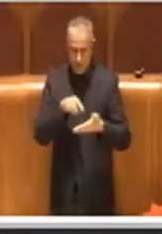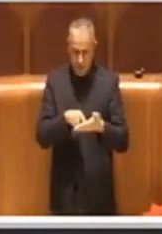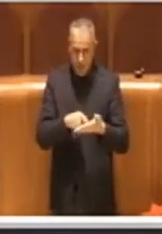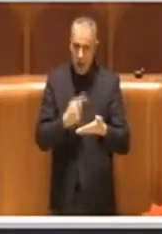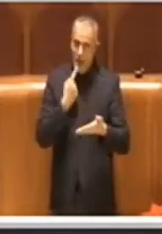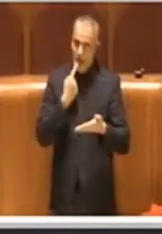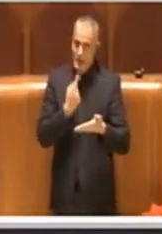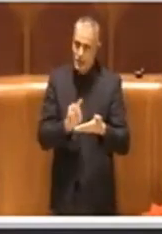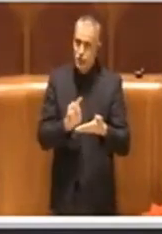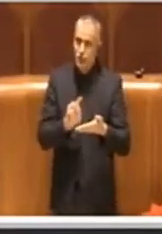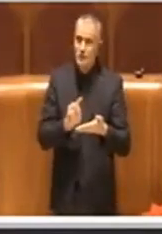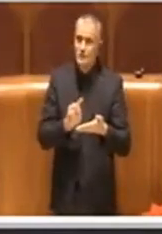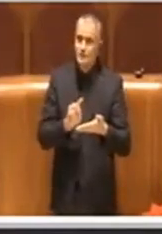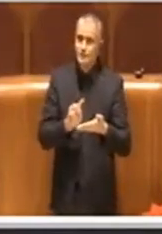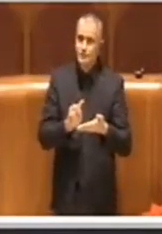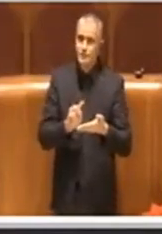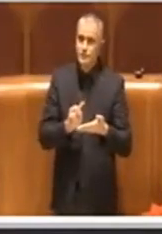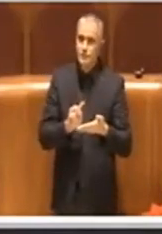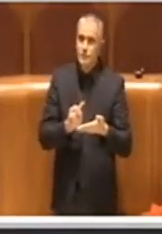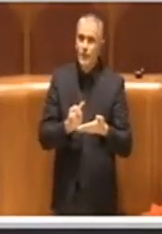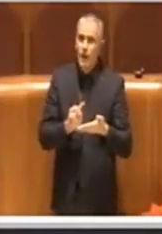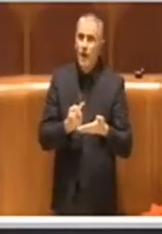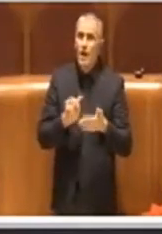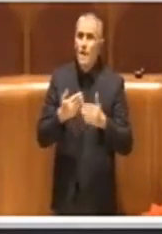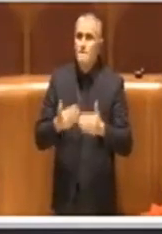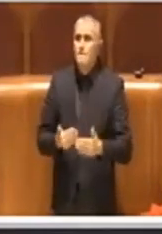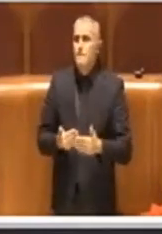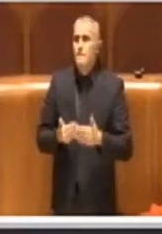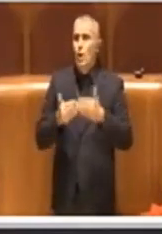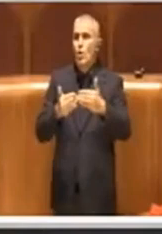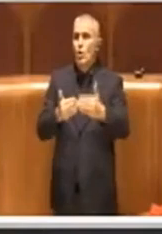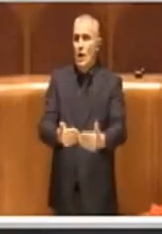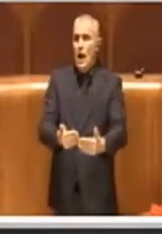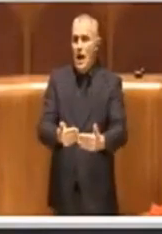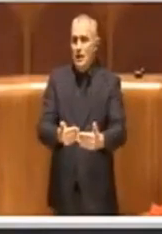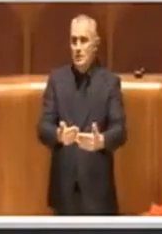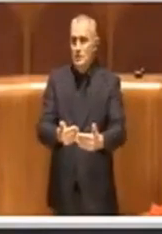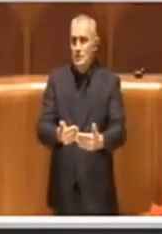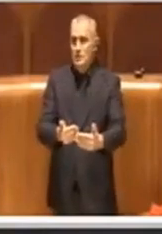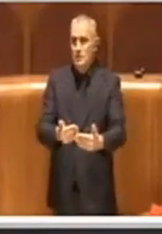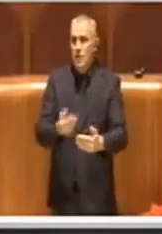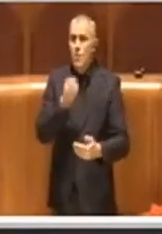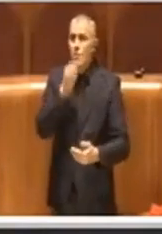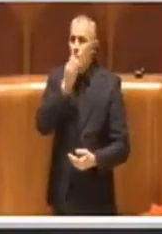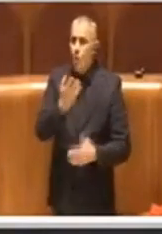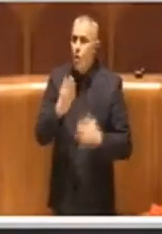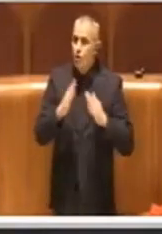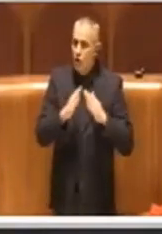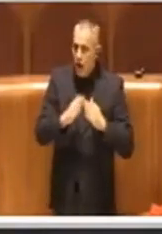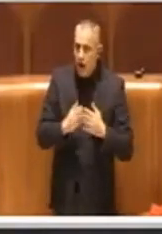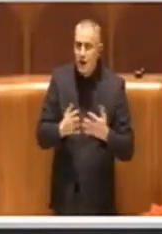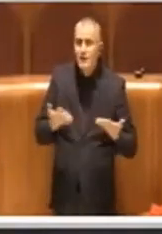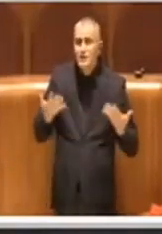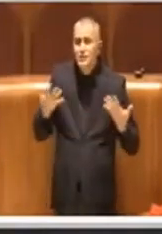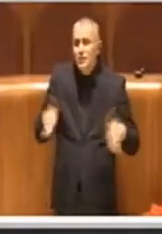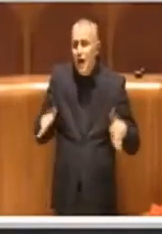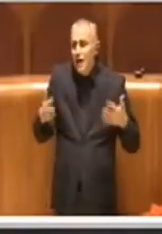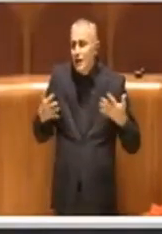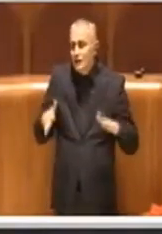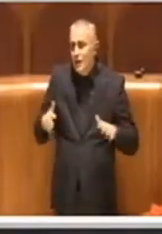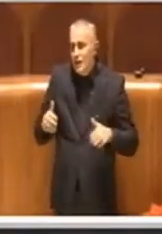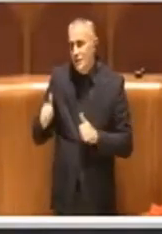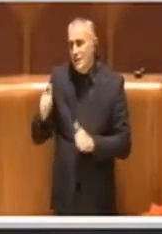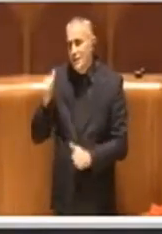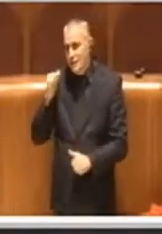prorogare il cosiddetto buonocasa, cosa che è già stata fatta per tutti